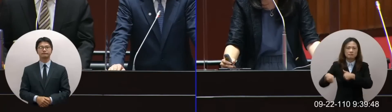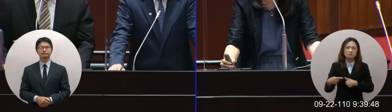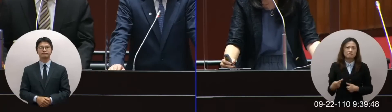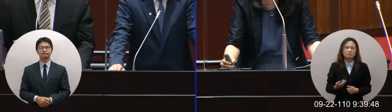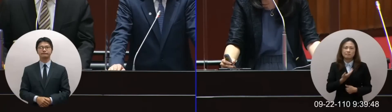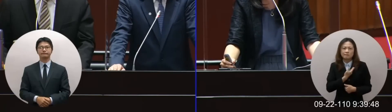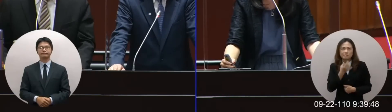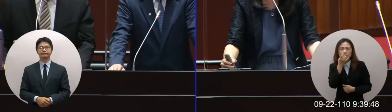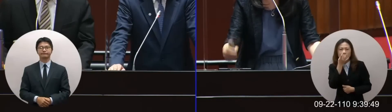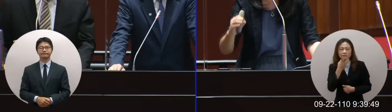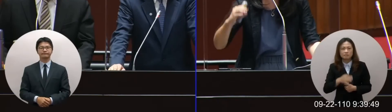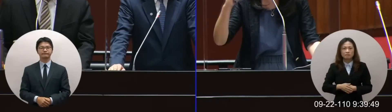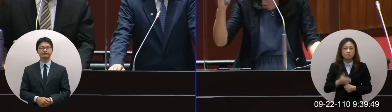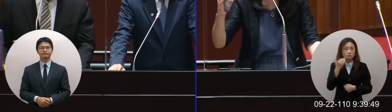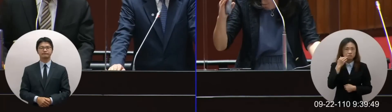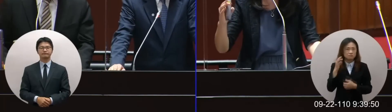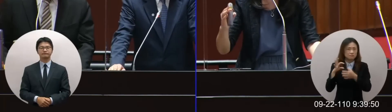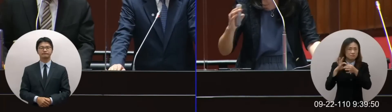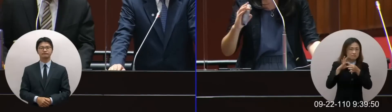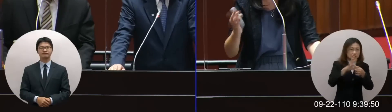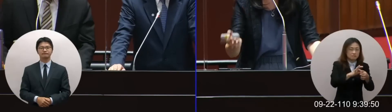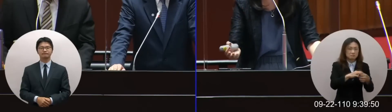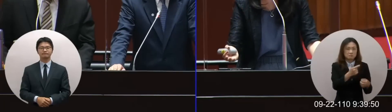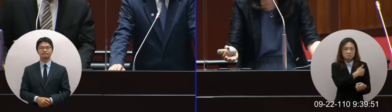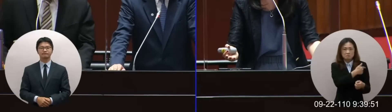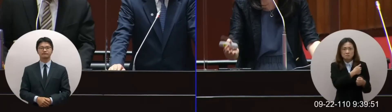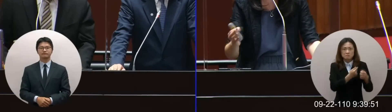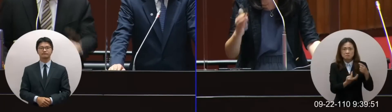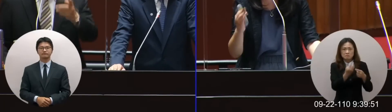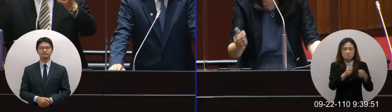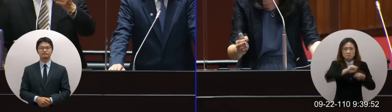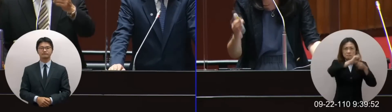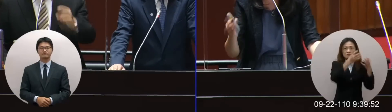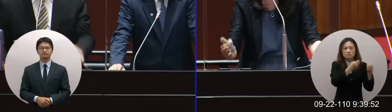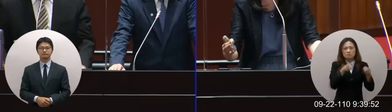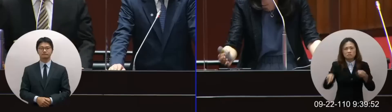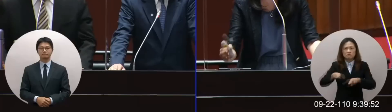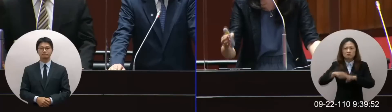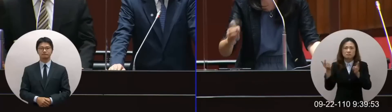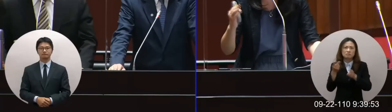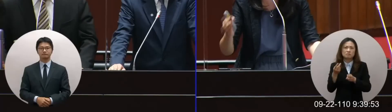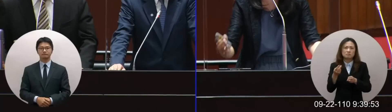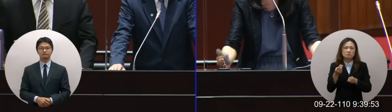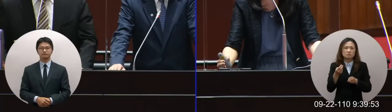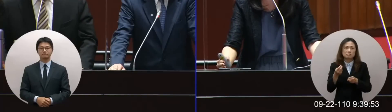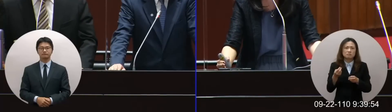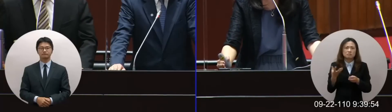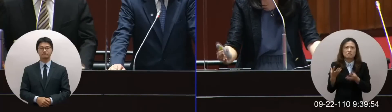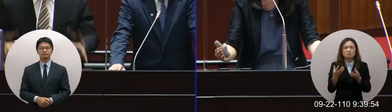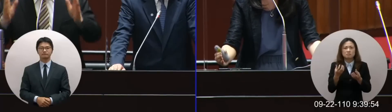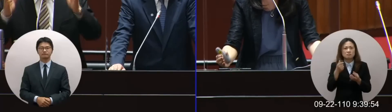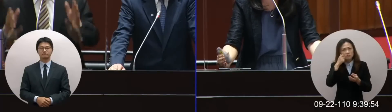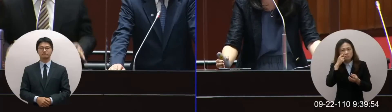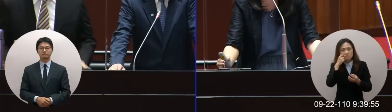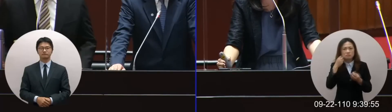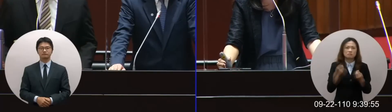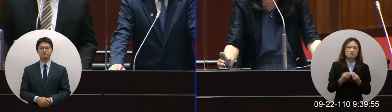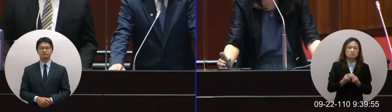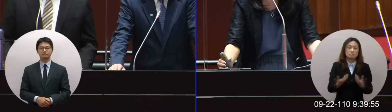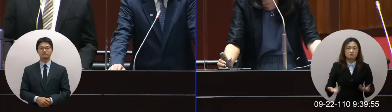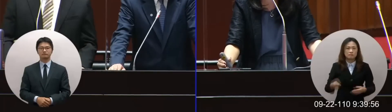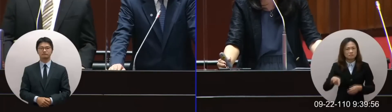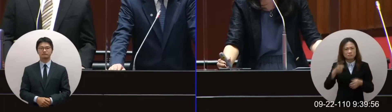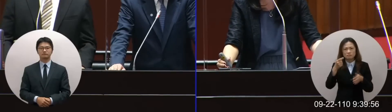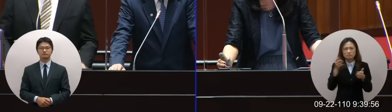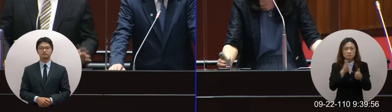持續的在做疫苗覆蓋不法提升的時候你沒辦法做解封所以我在問的是何時你們預計可以達到我不懂是這麼簡單